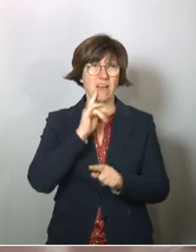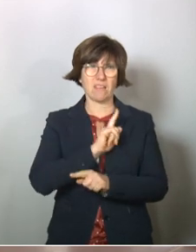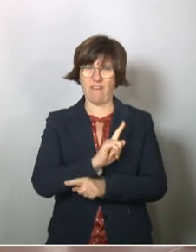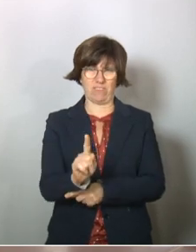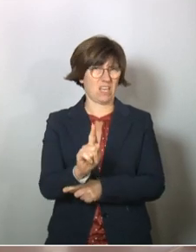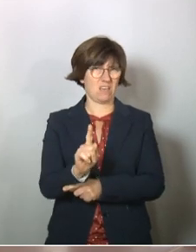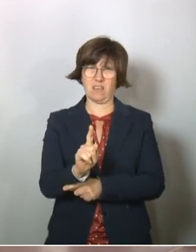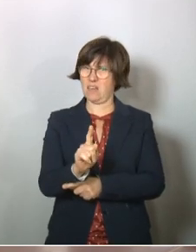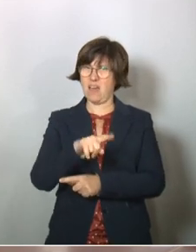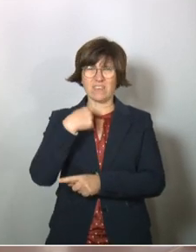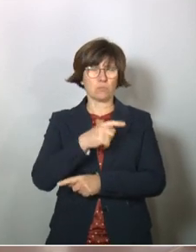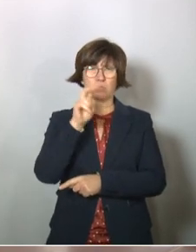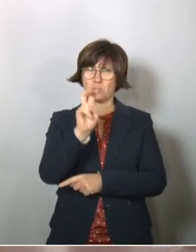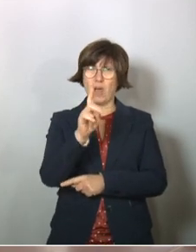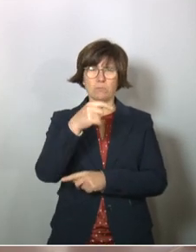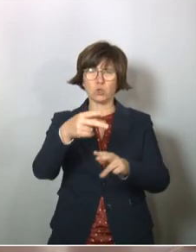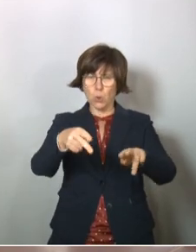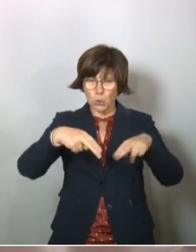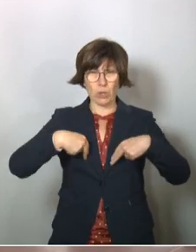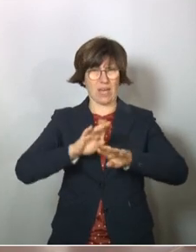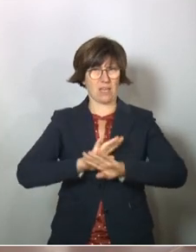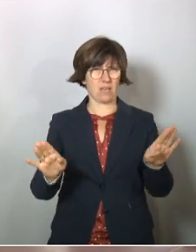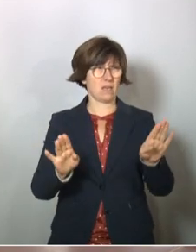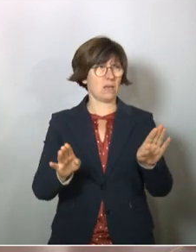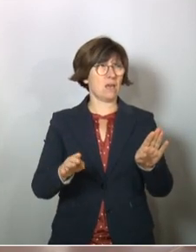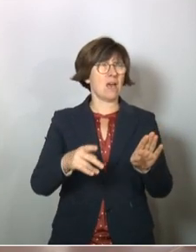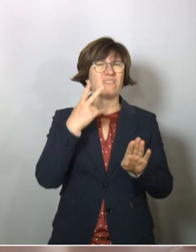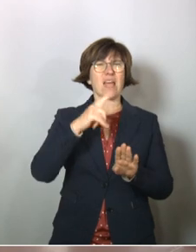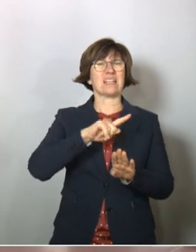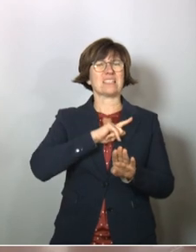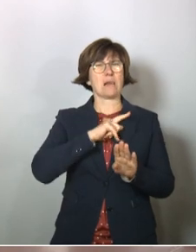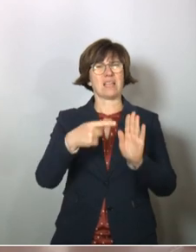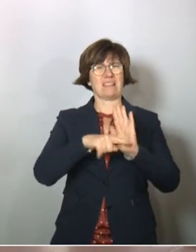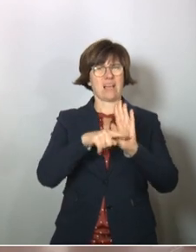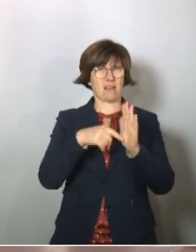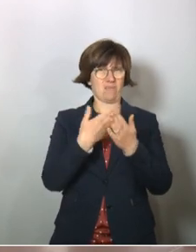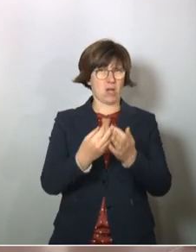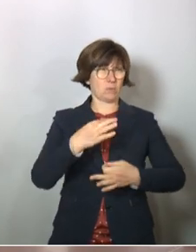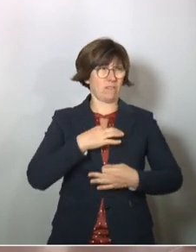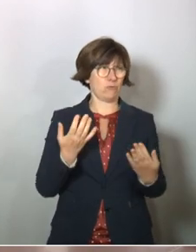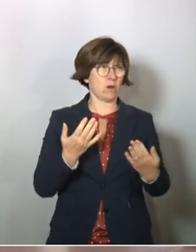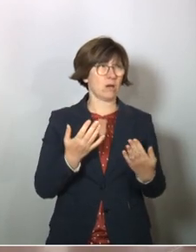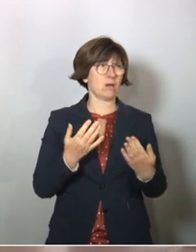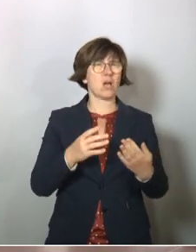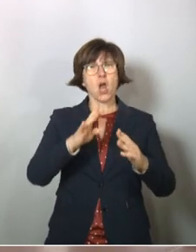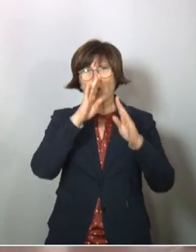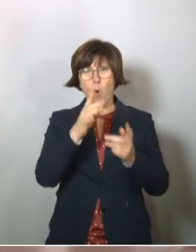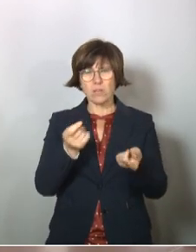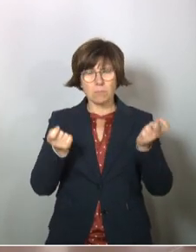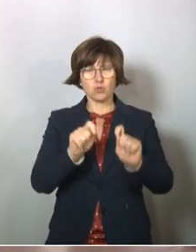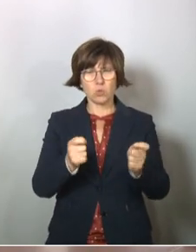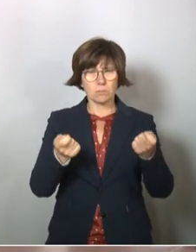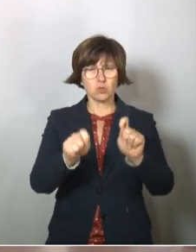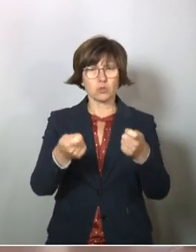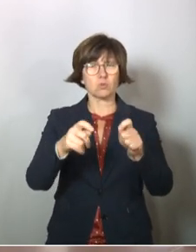Wir müssen sagen, es muss alles rückgängig gemacht werden. Jetzt nehme ich gleich ein für mich negatives Beispiel. Alles, was in der Not beschlossen wird,